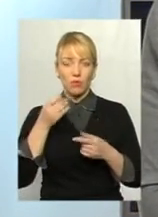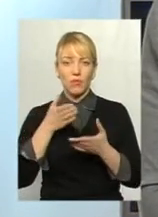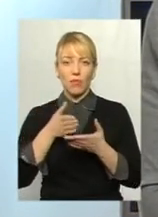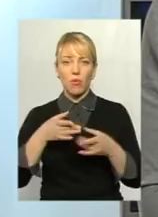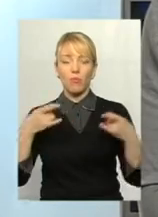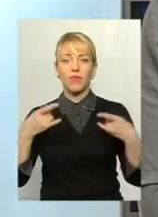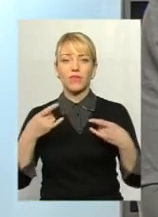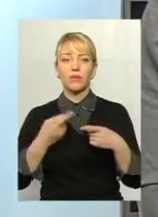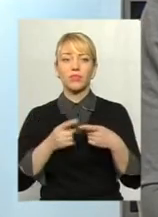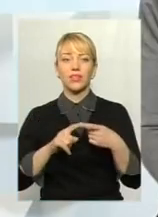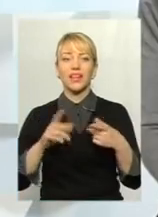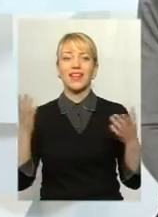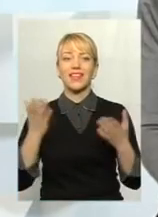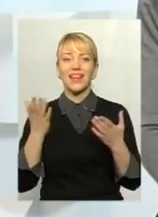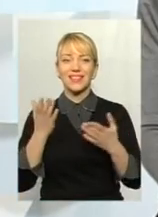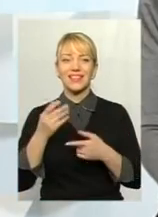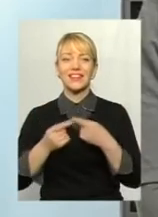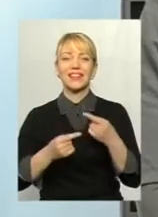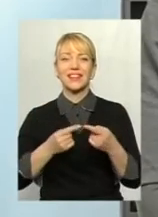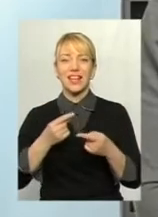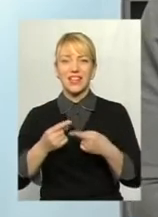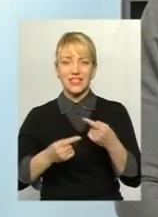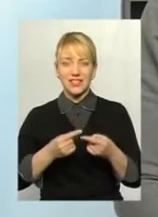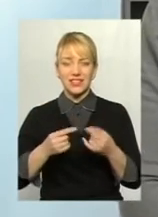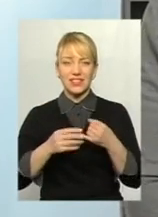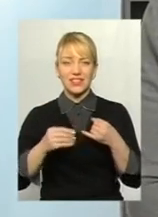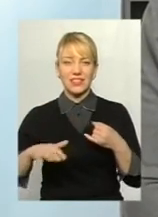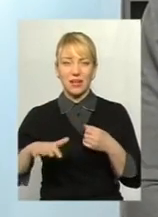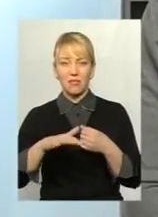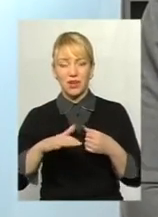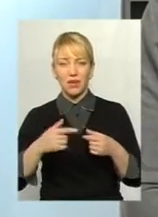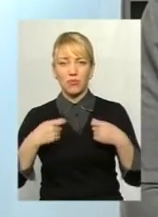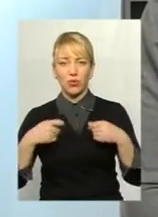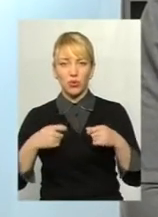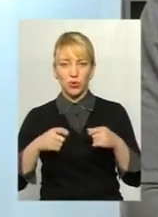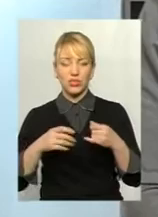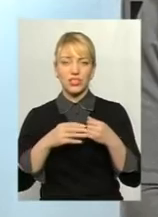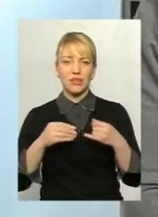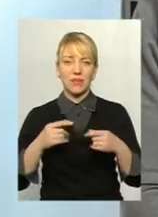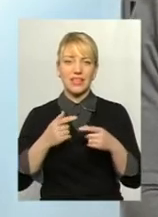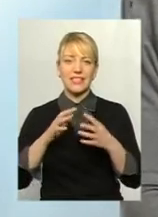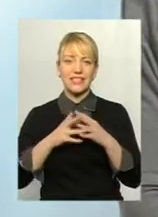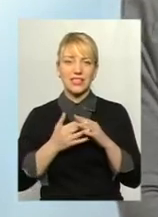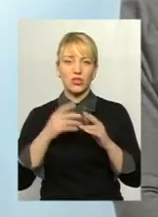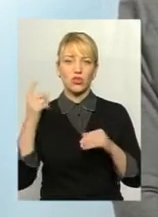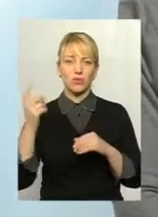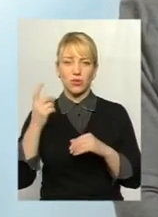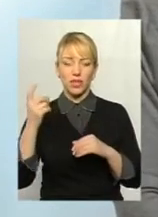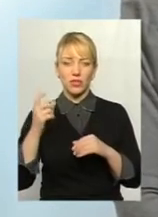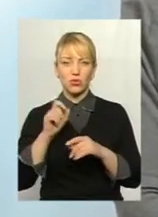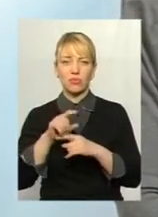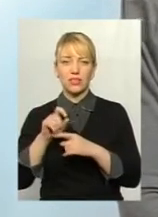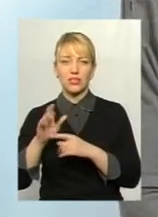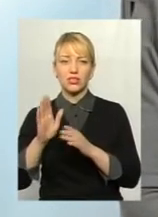ефірі про те, які наслідки продажу земель сільськогосподарського призначення будуть для